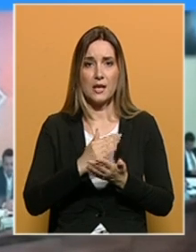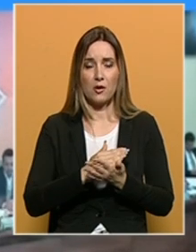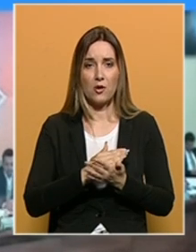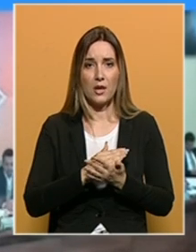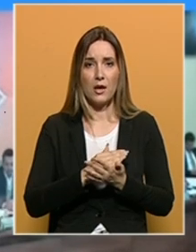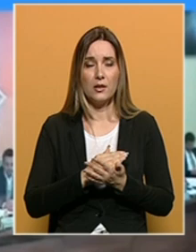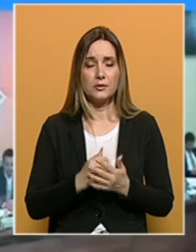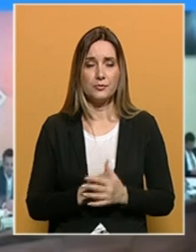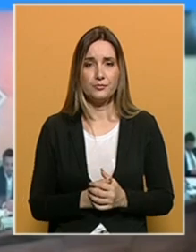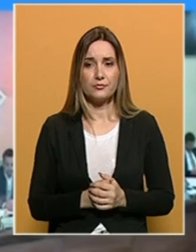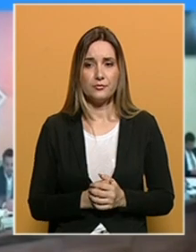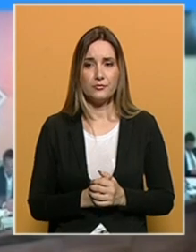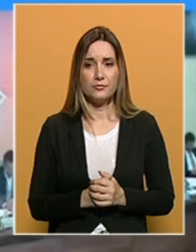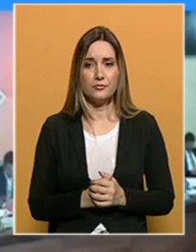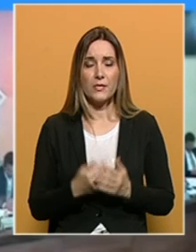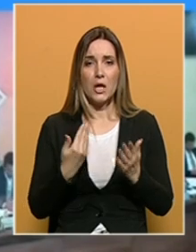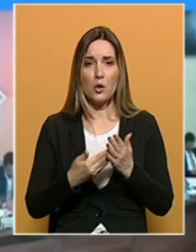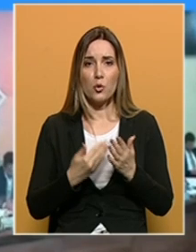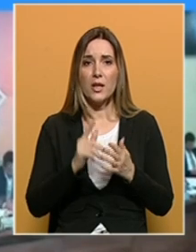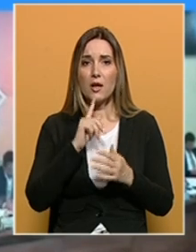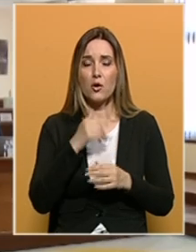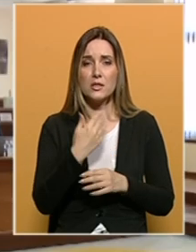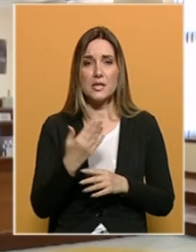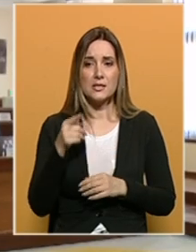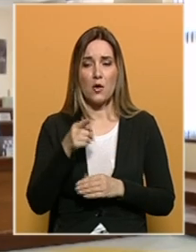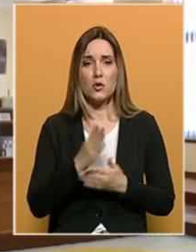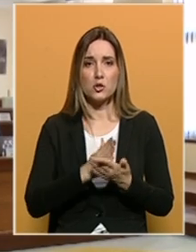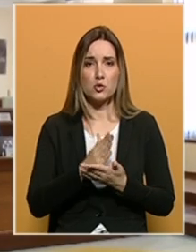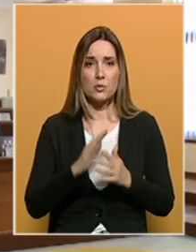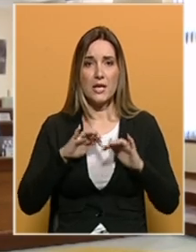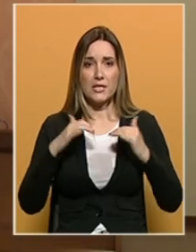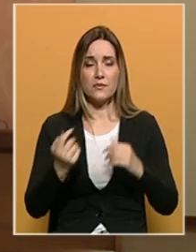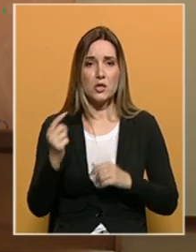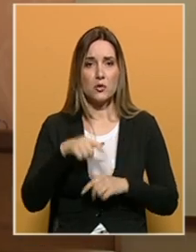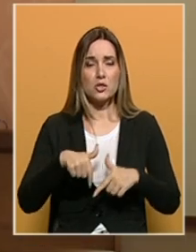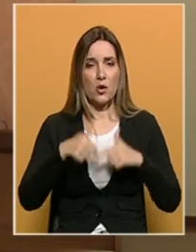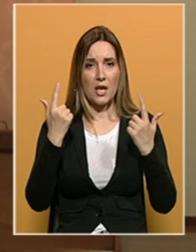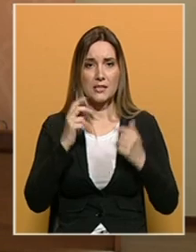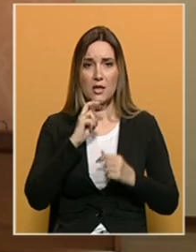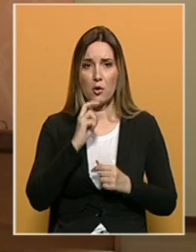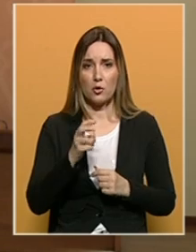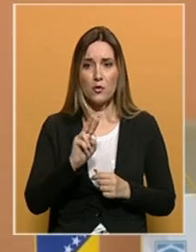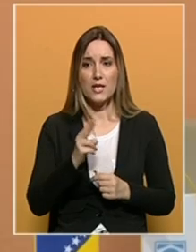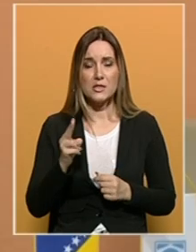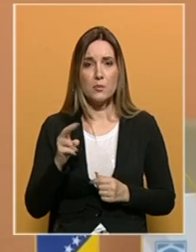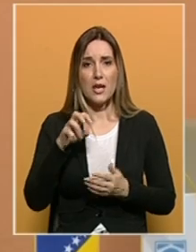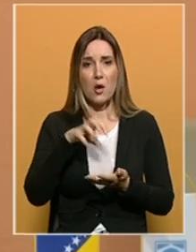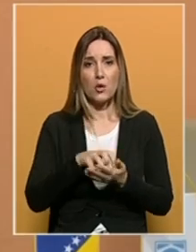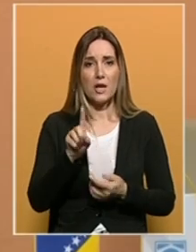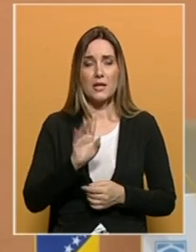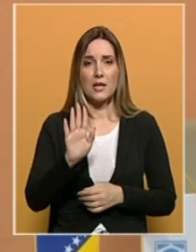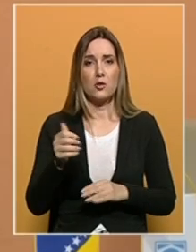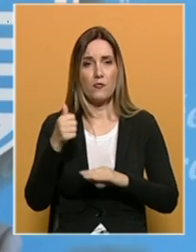dokumenta koji se izdaju u ovoj službi. Izvjeća je stigao jasan odgovor smjene u odjelima, nisu u njihovoj